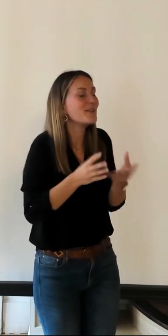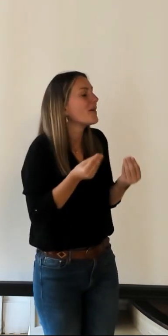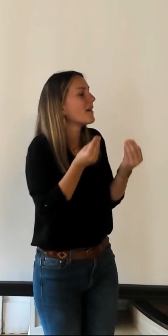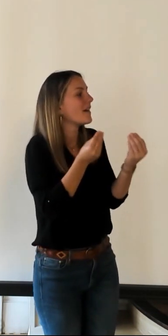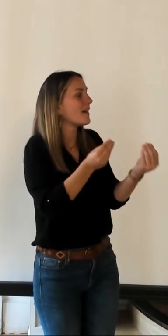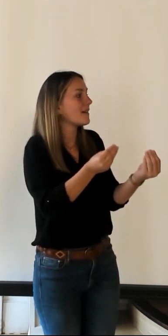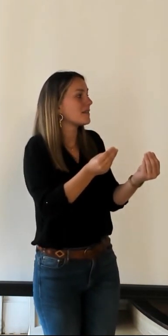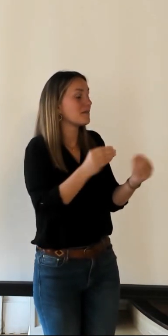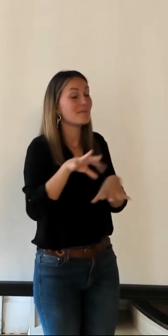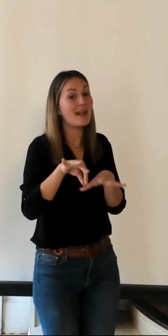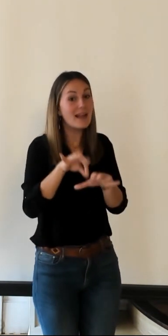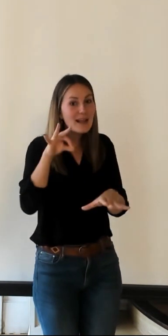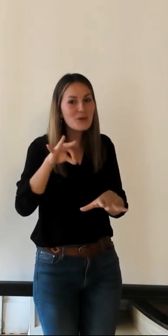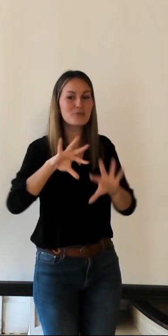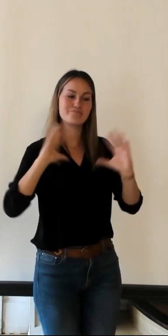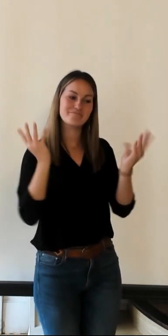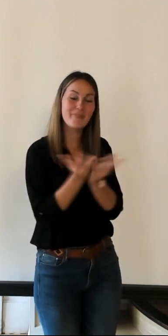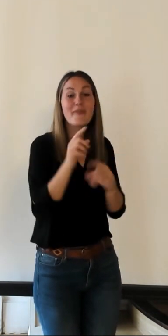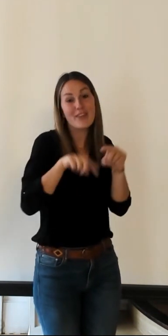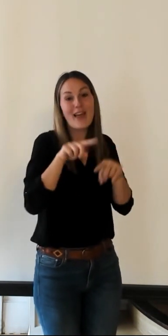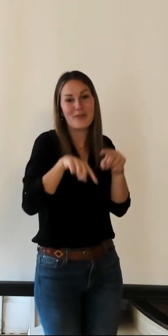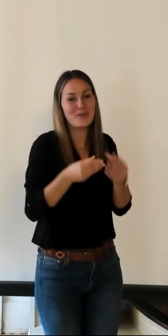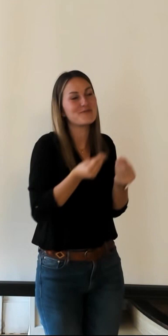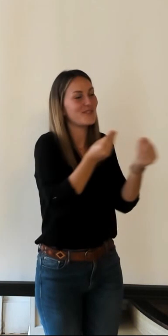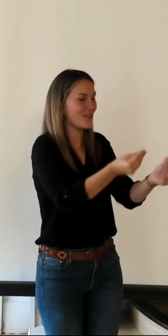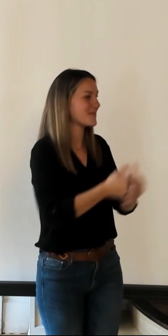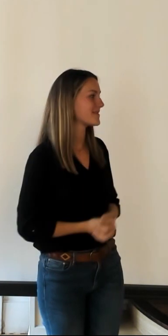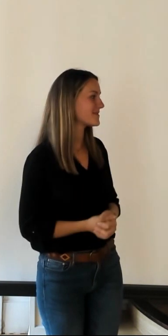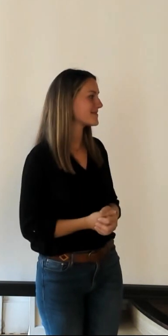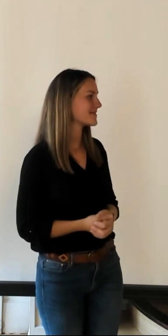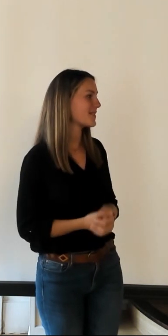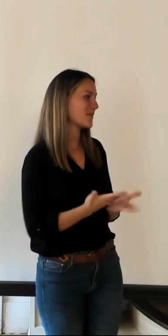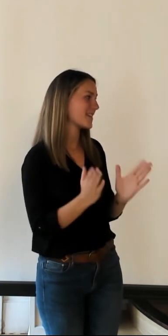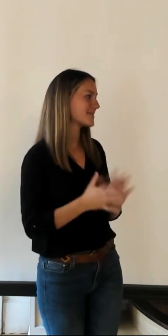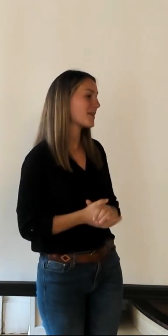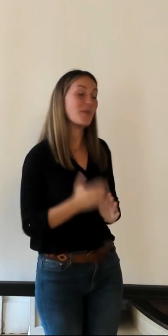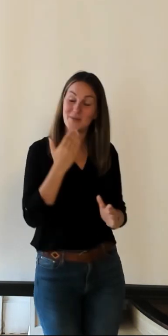les élus remettent un petit cadeau voilà